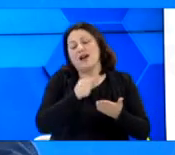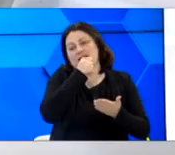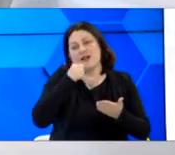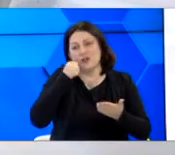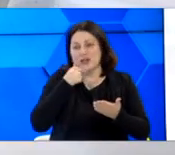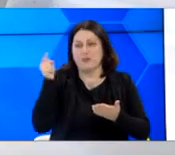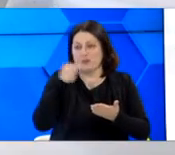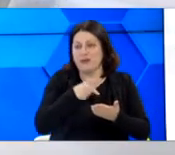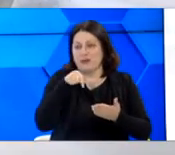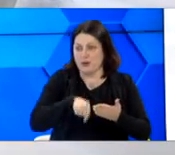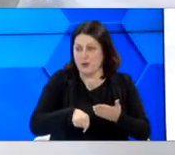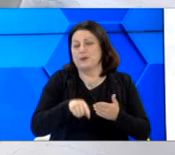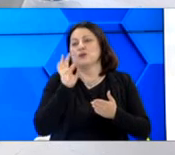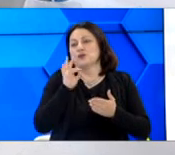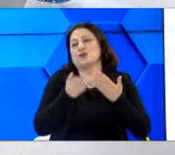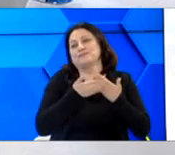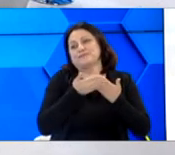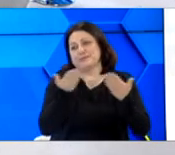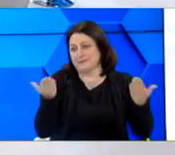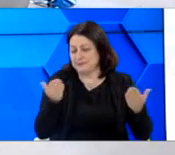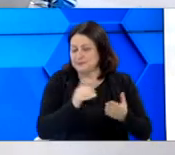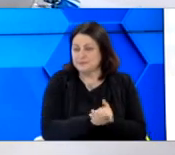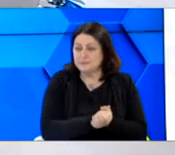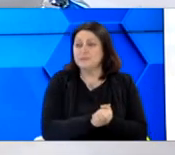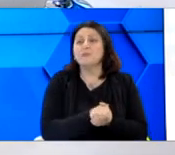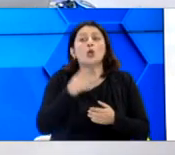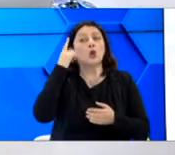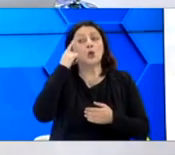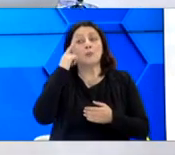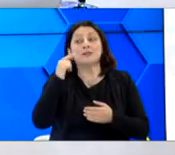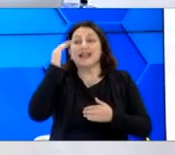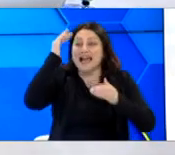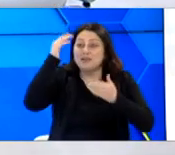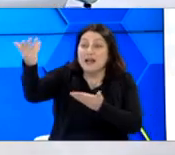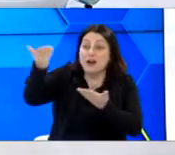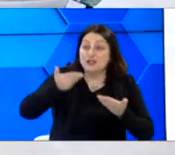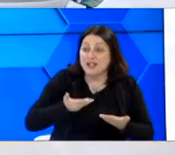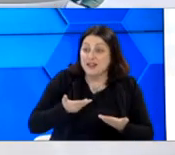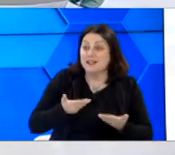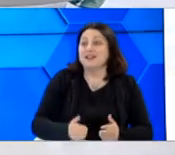απόψε για να μας βοηθήσει. Νομίζω ότι... Καλησπέρα, καλώς ήρθατε.